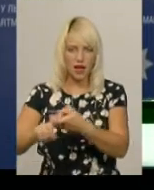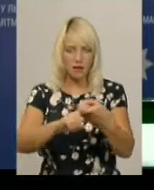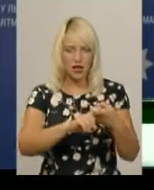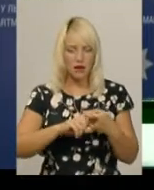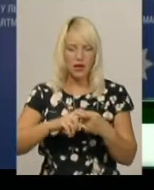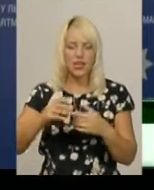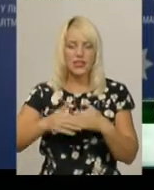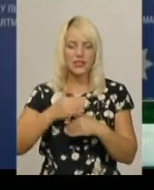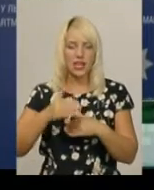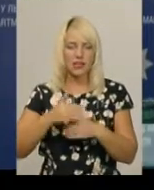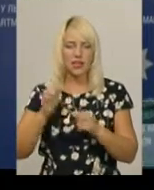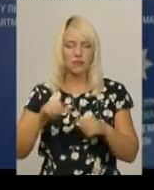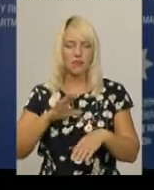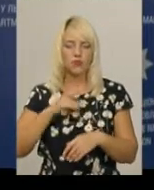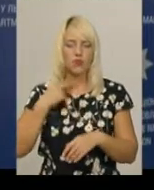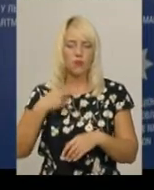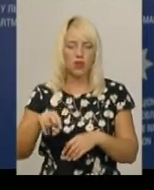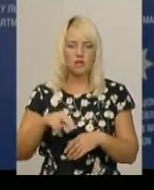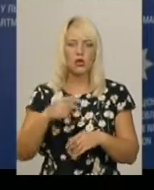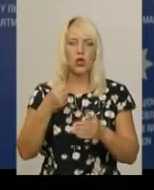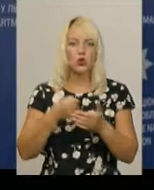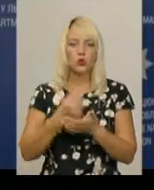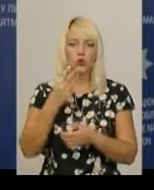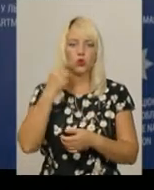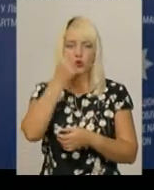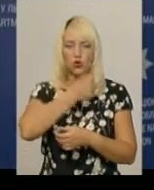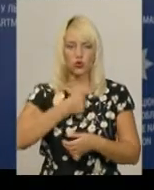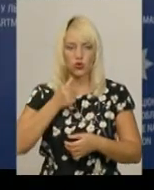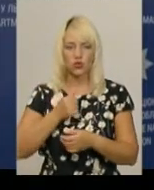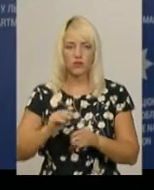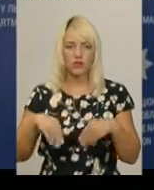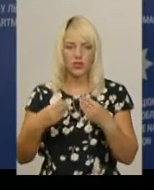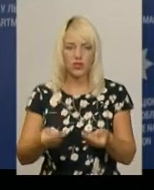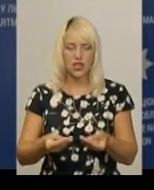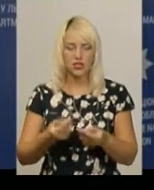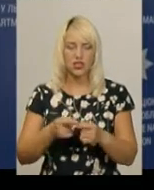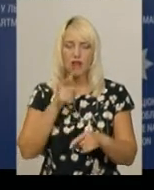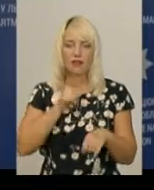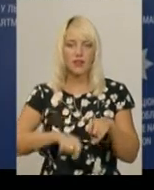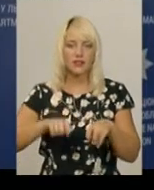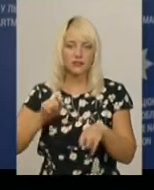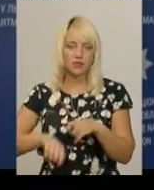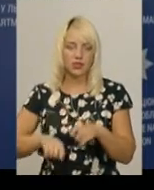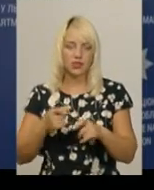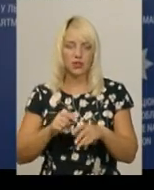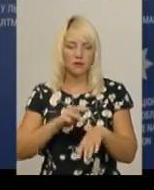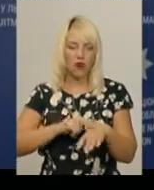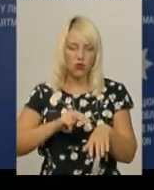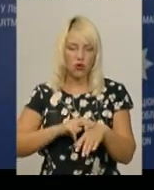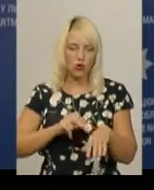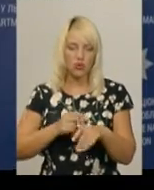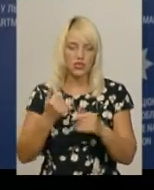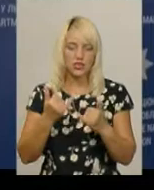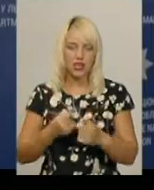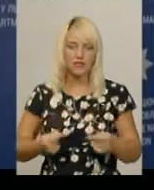передбачає обмеження волі терміном до трьох років. Призначено низку експертиз, правоохоронці встановлюють